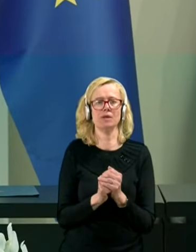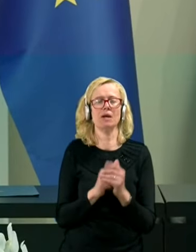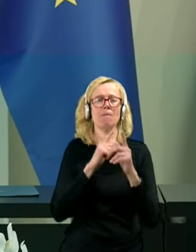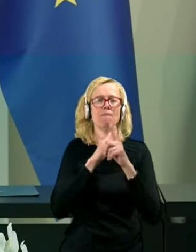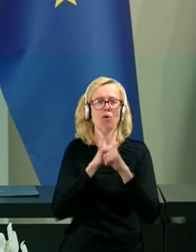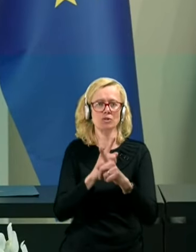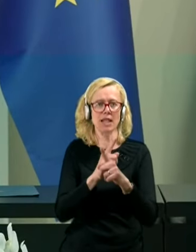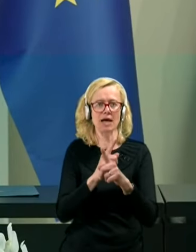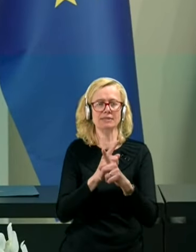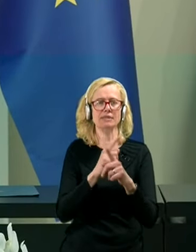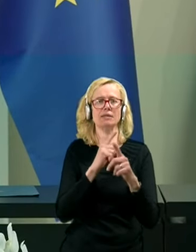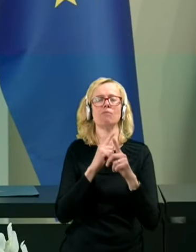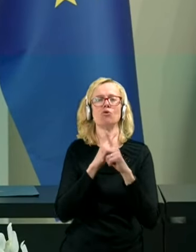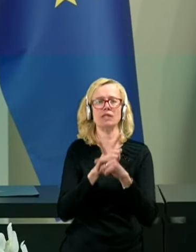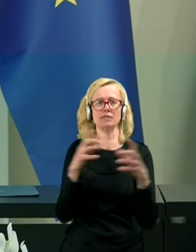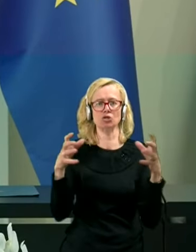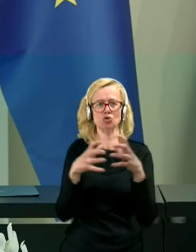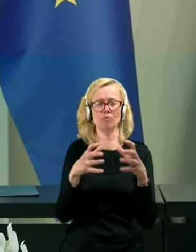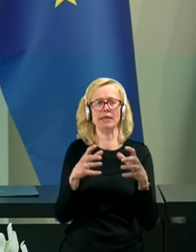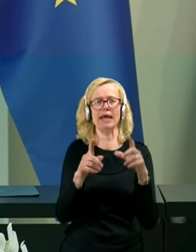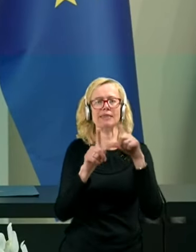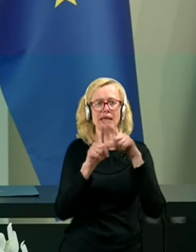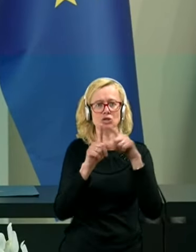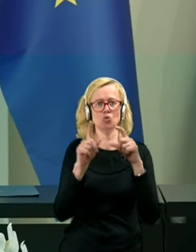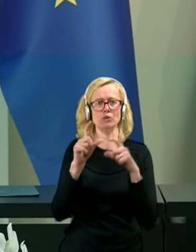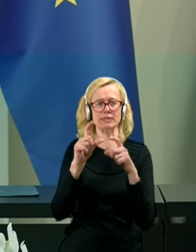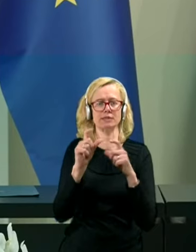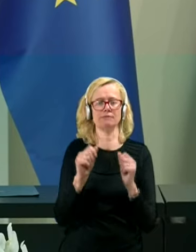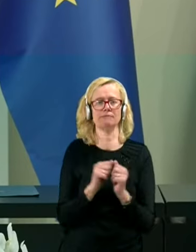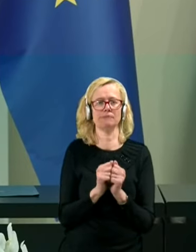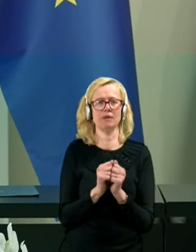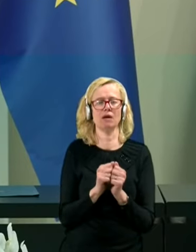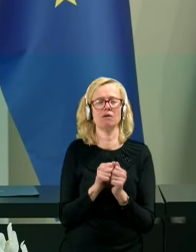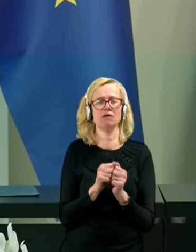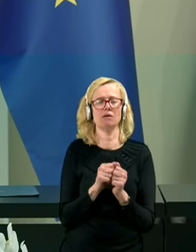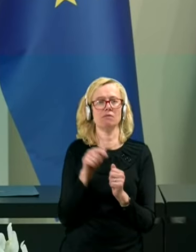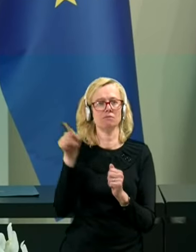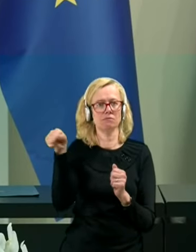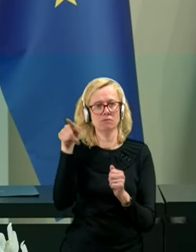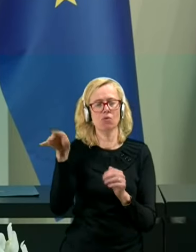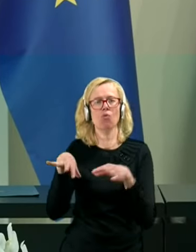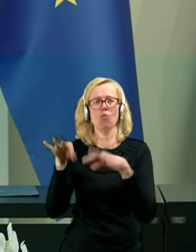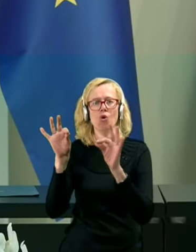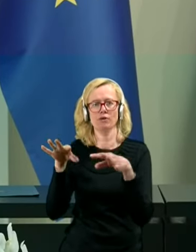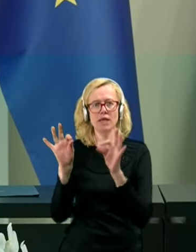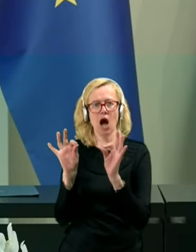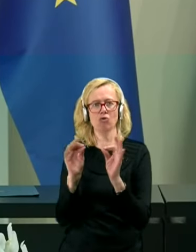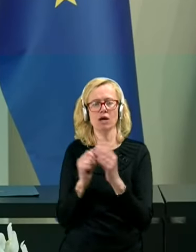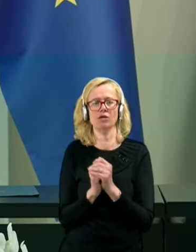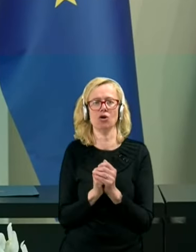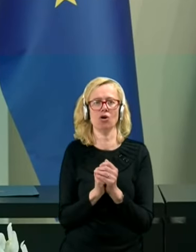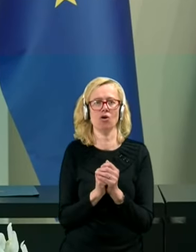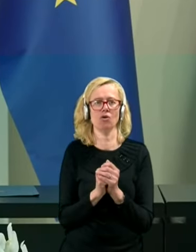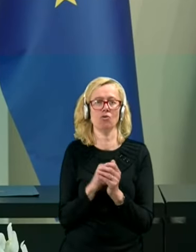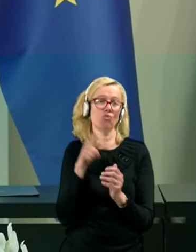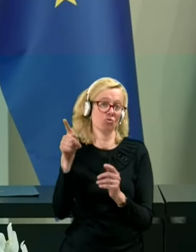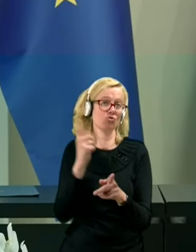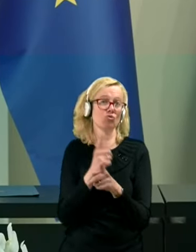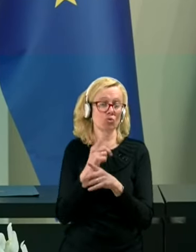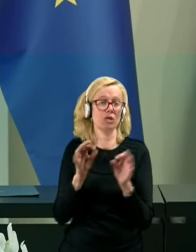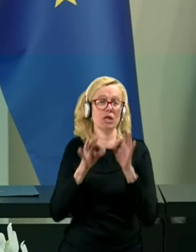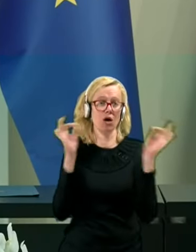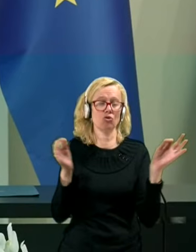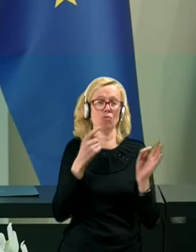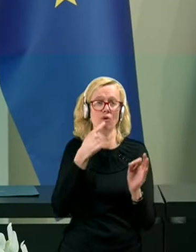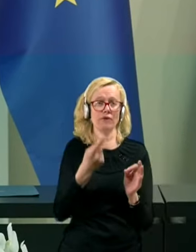Poslanci poslanske skupine DESUS ugotavljajo, sej to so končno tudi javno povedali, da